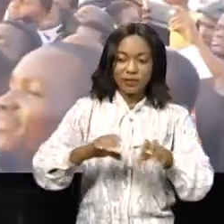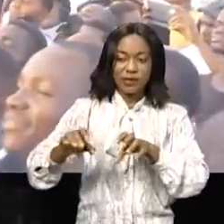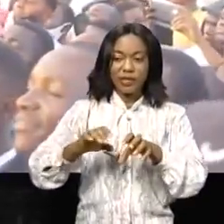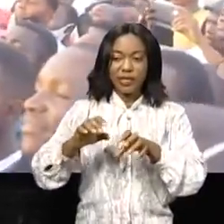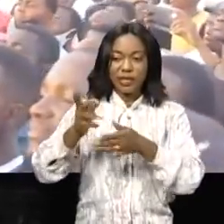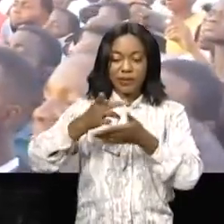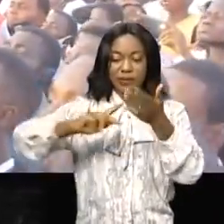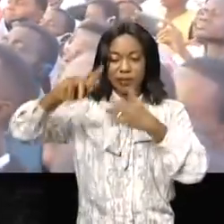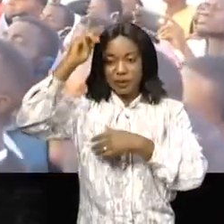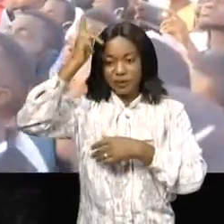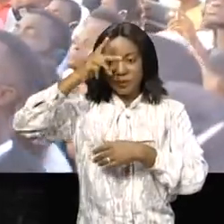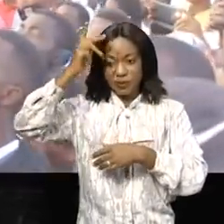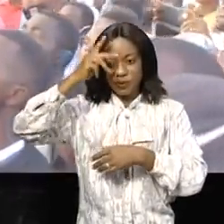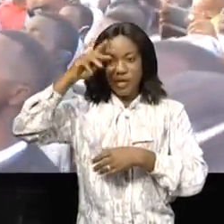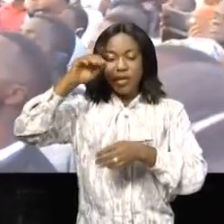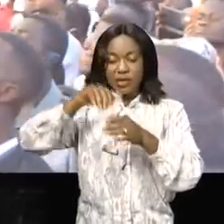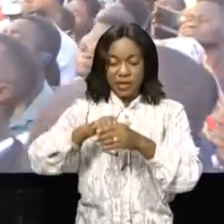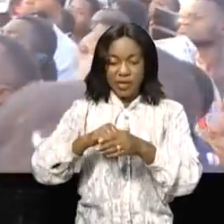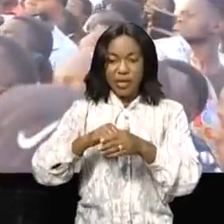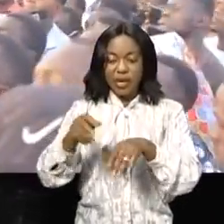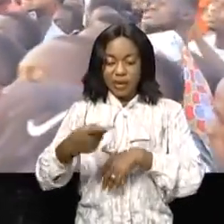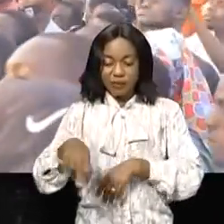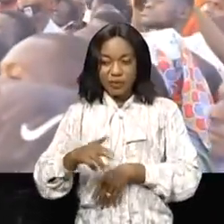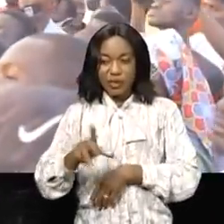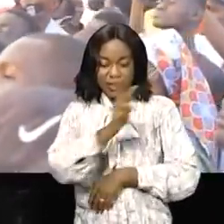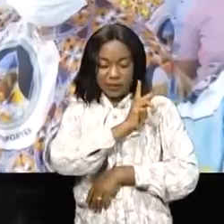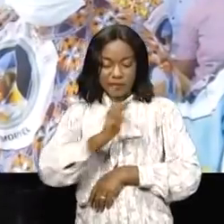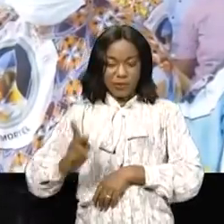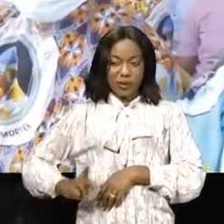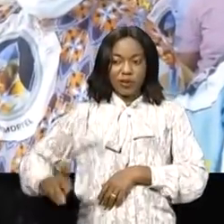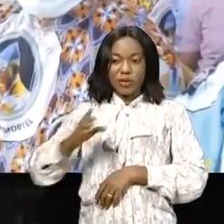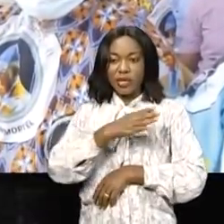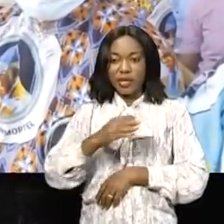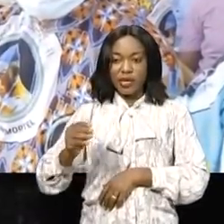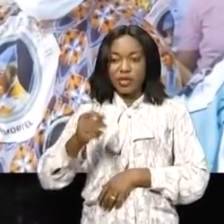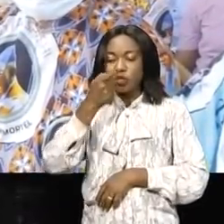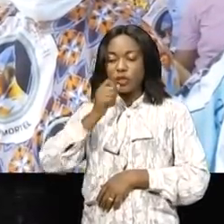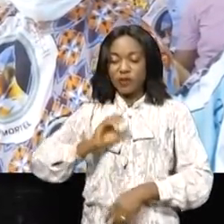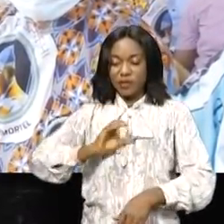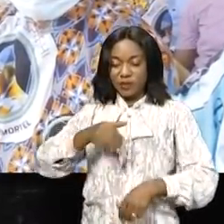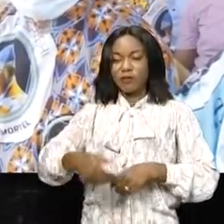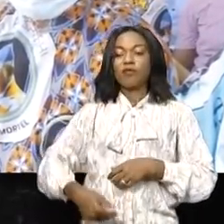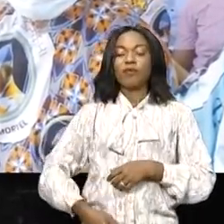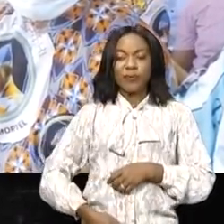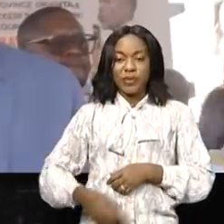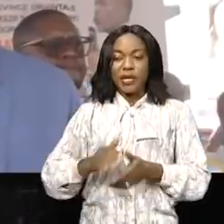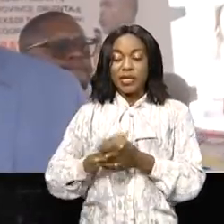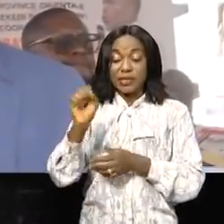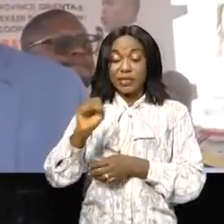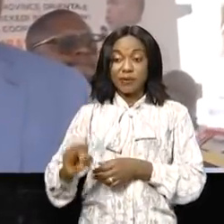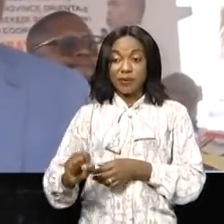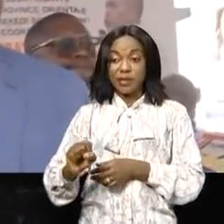province de Kimbangou et de Joseph Kassavoubou ce samedi 17 avril 2021. Les comités fédéraux de